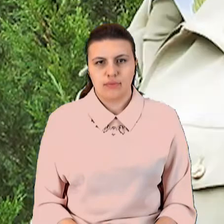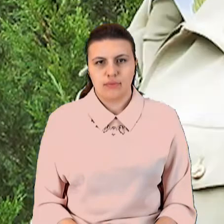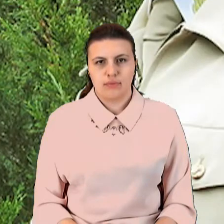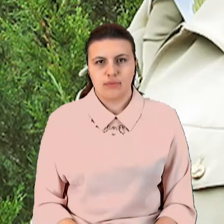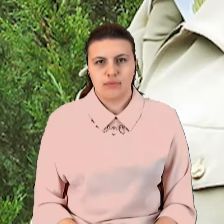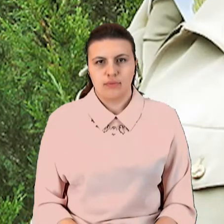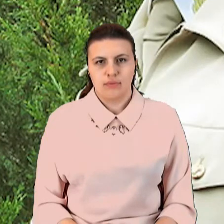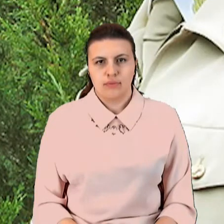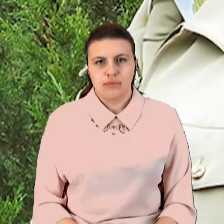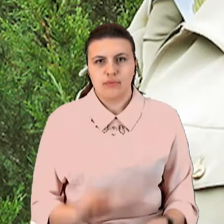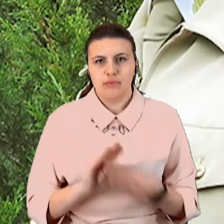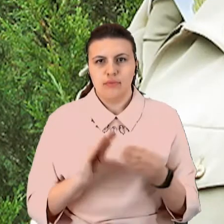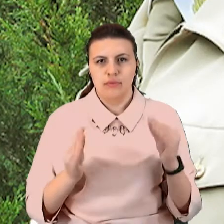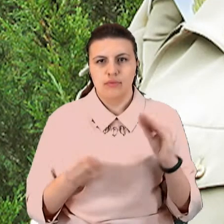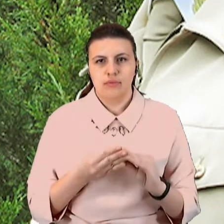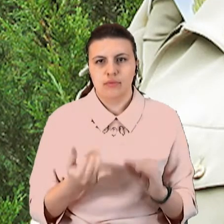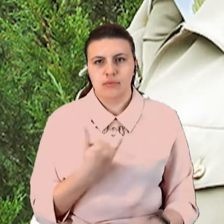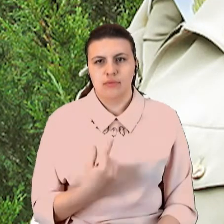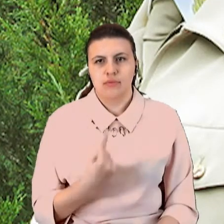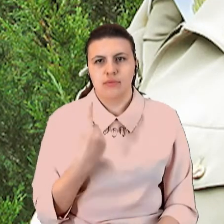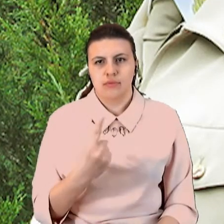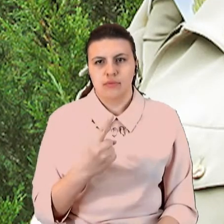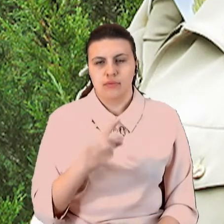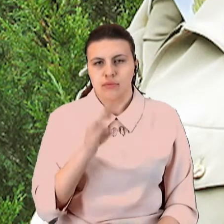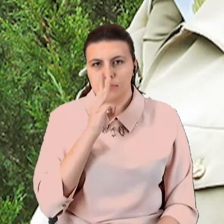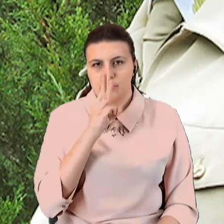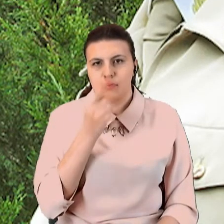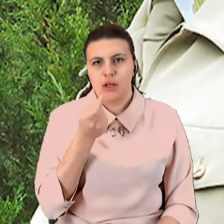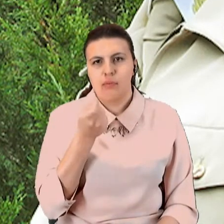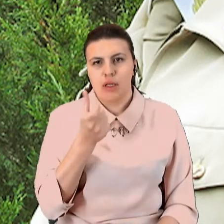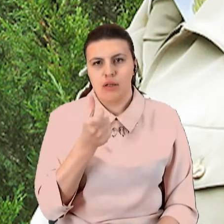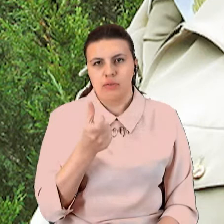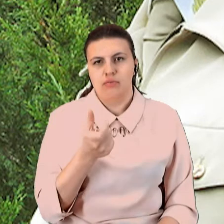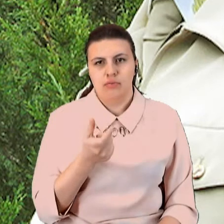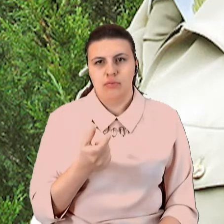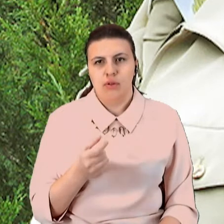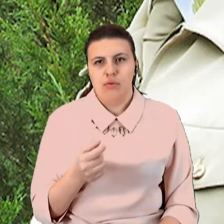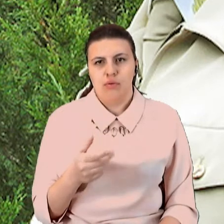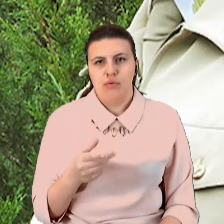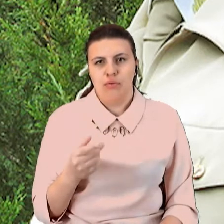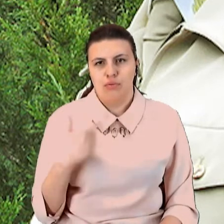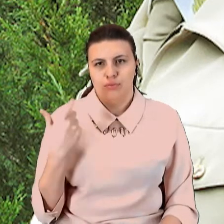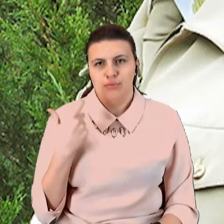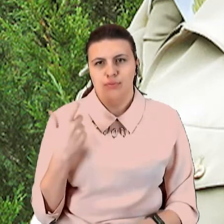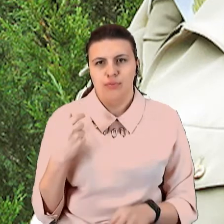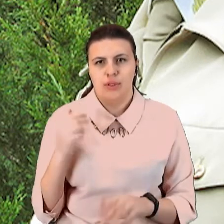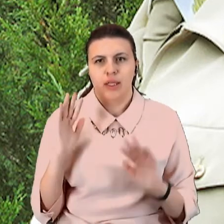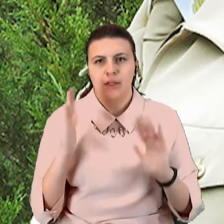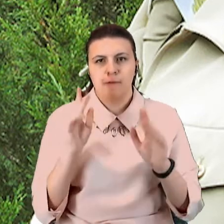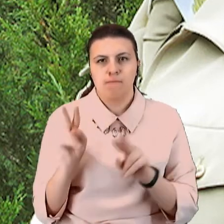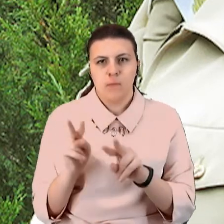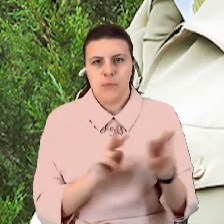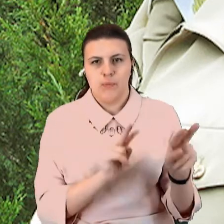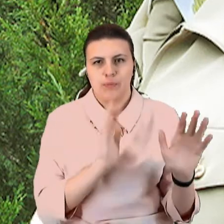Проблема в нас одна – низька мізерна зарплата у майстра лісу, який охороняє ліс на десятки